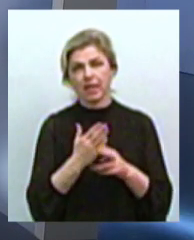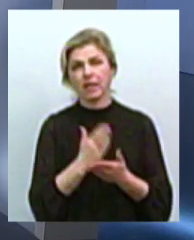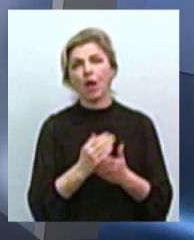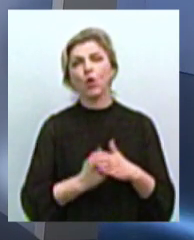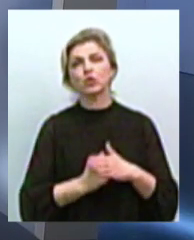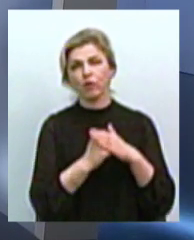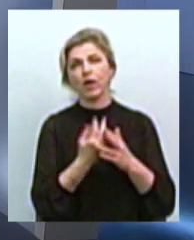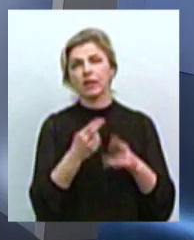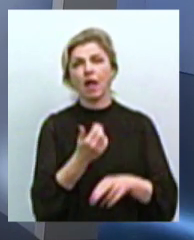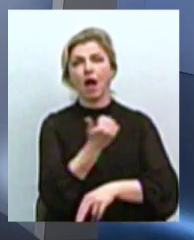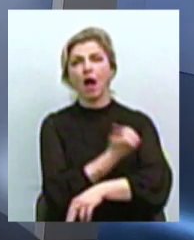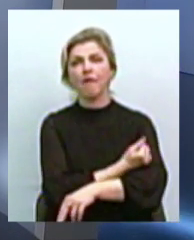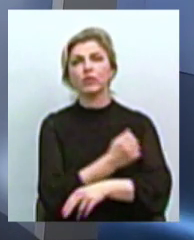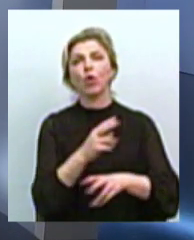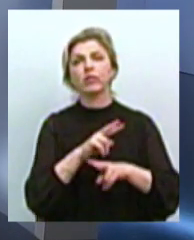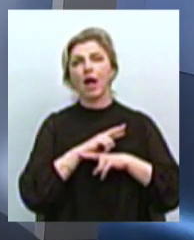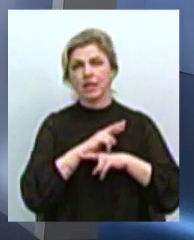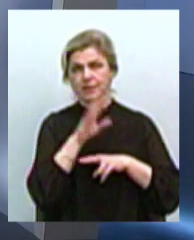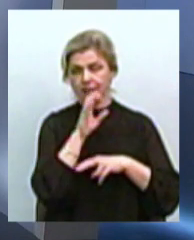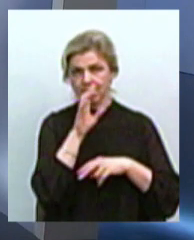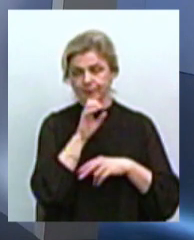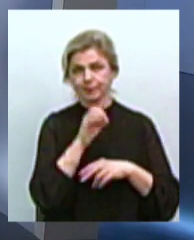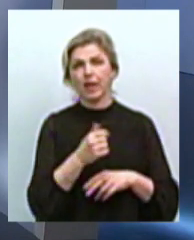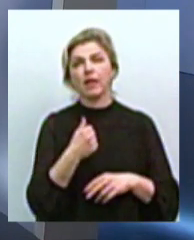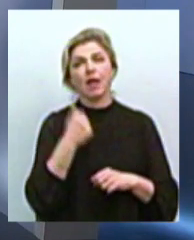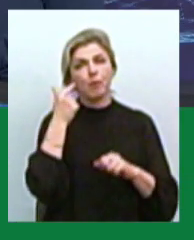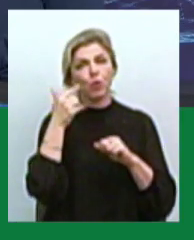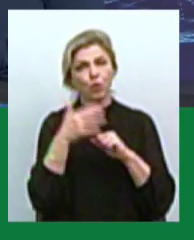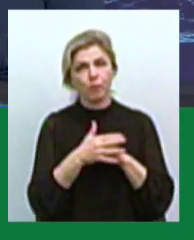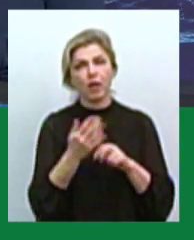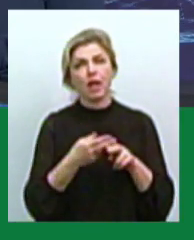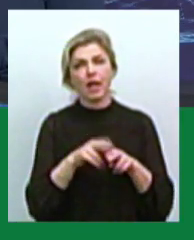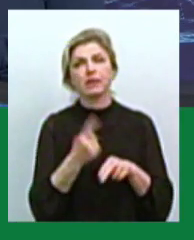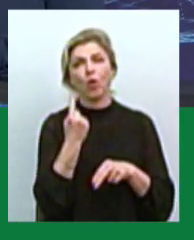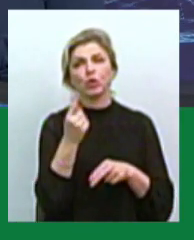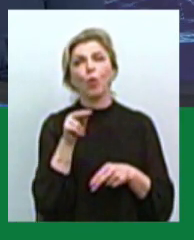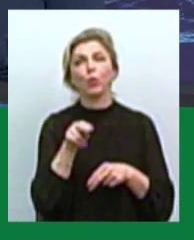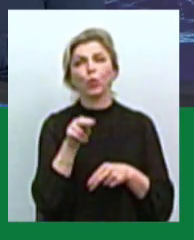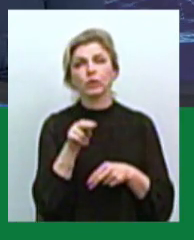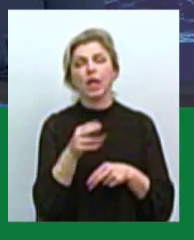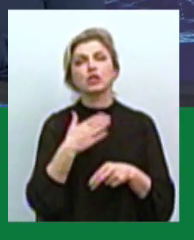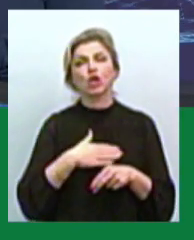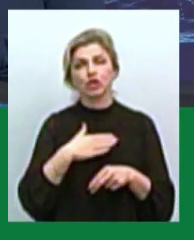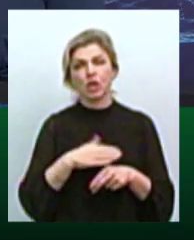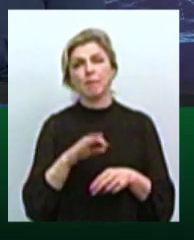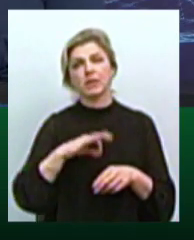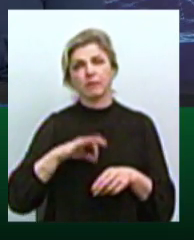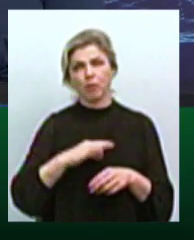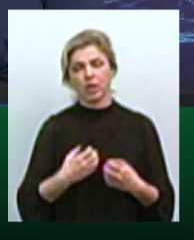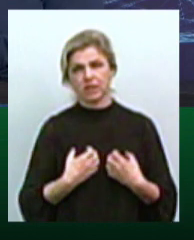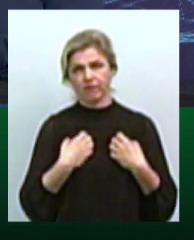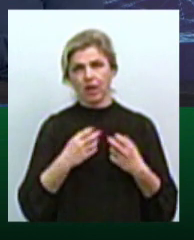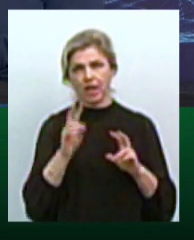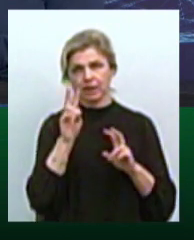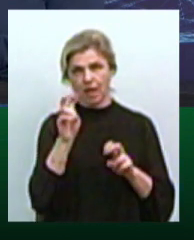для ефтаназії. Я розумію, що фактично це просто один з пунктів, задля чого використовується назва «страшна для людей»